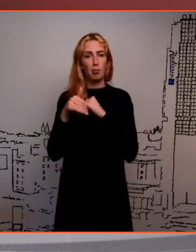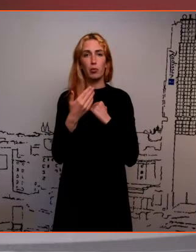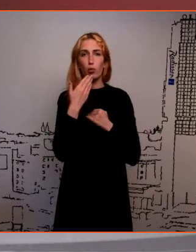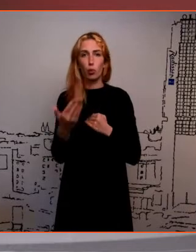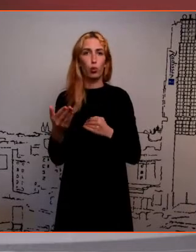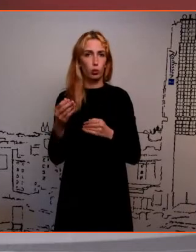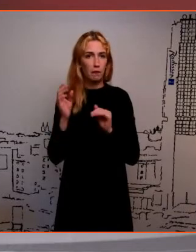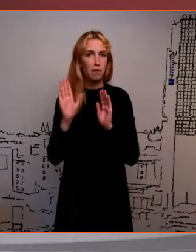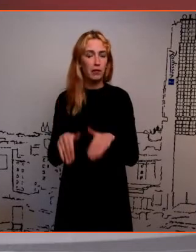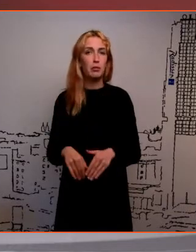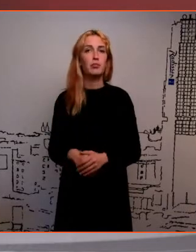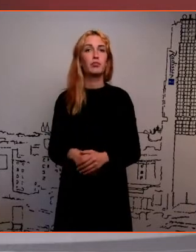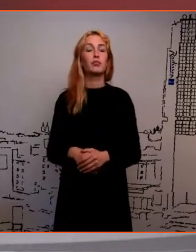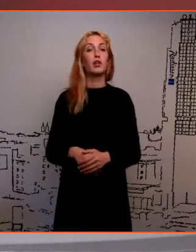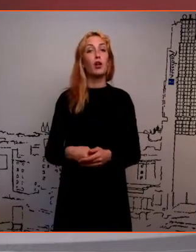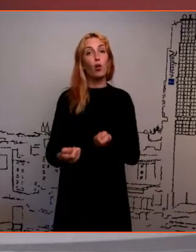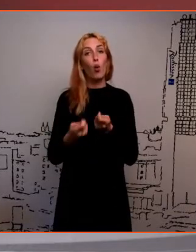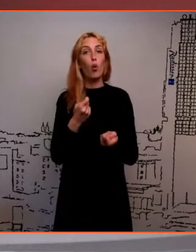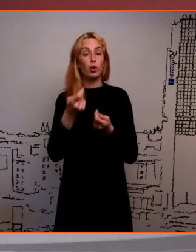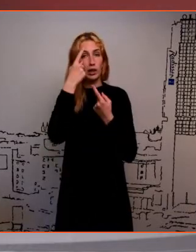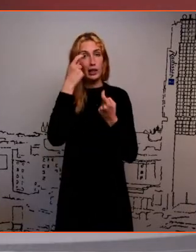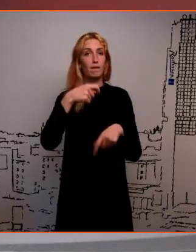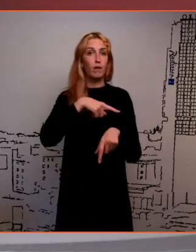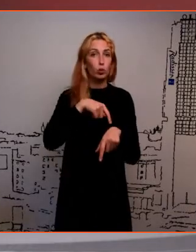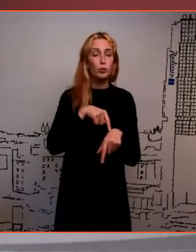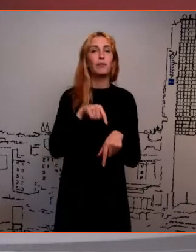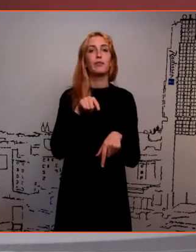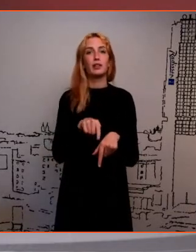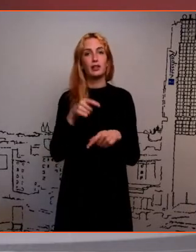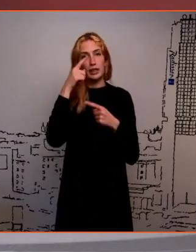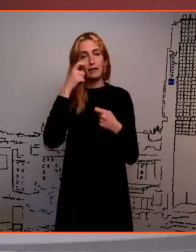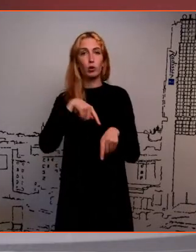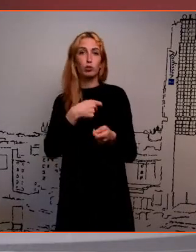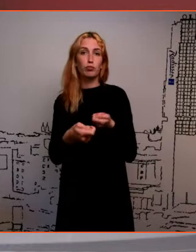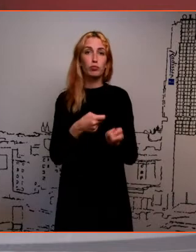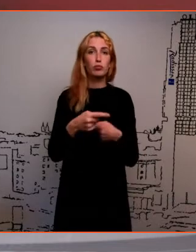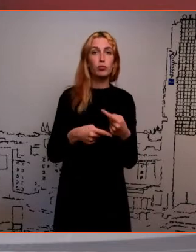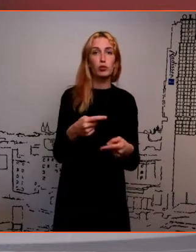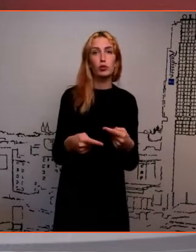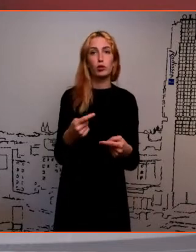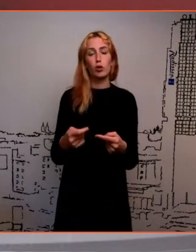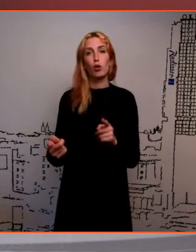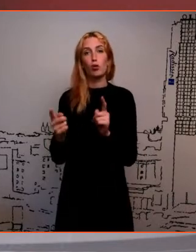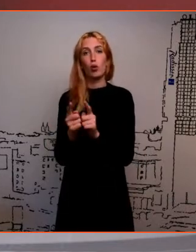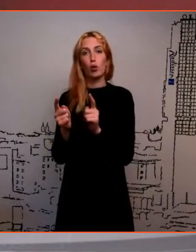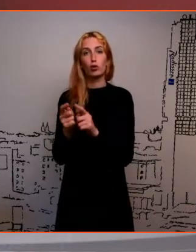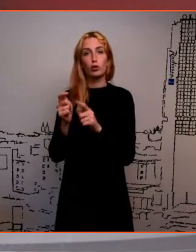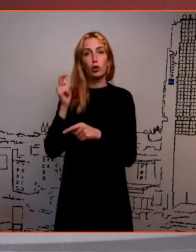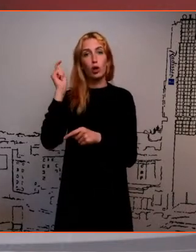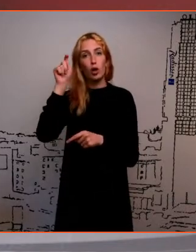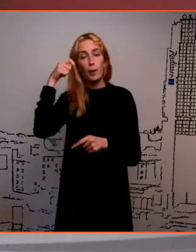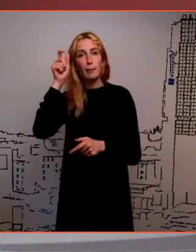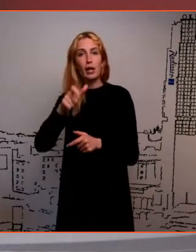korrald on ka õppeosakonna infotunde, siis infotundi käigus puutusin kokkuga üliõppilaste esindajatega, kes tõid välja,